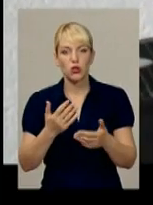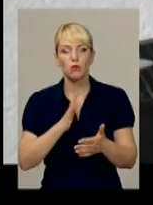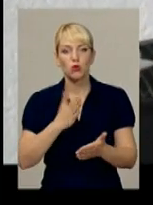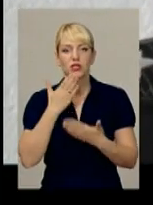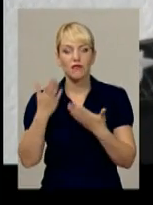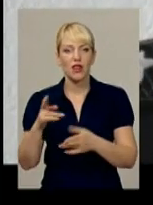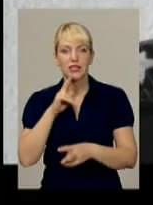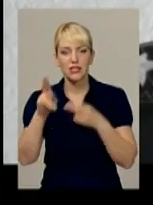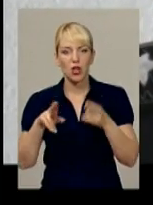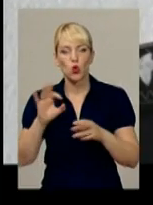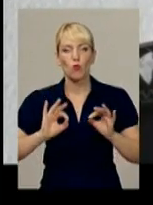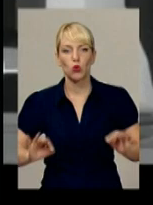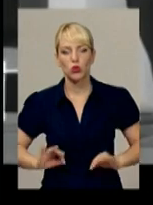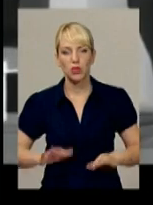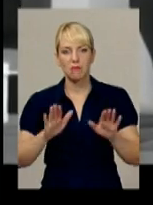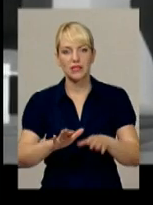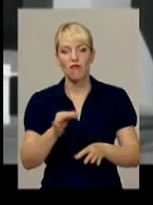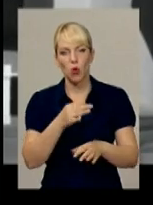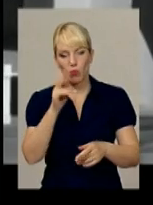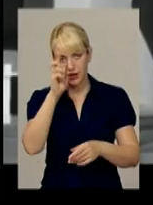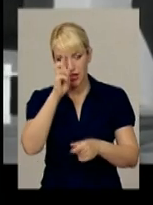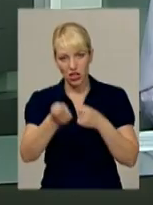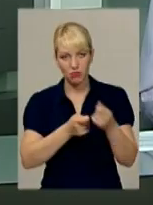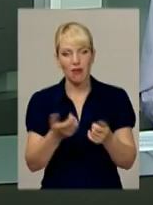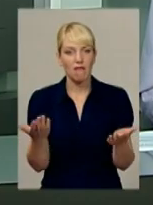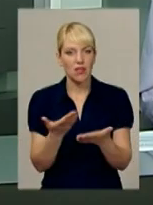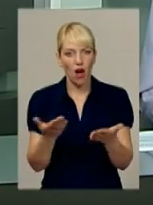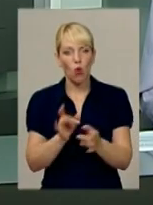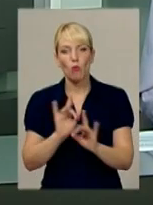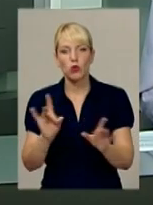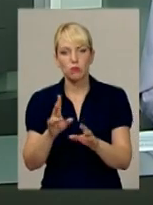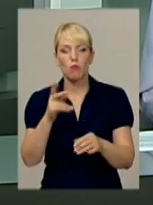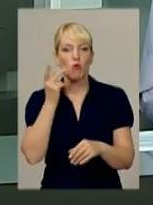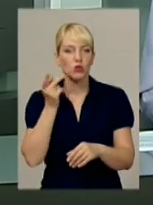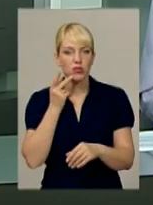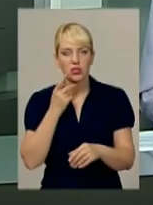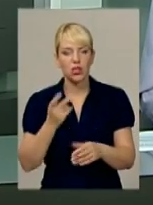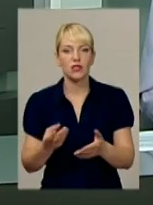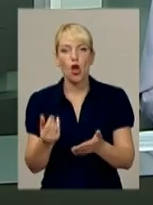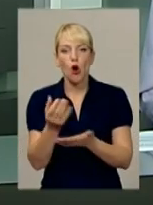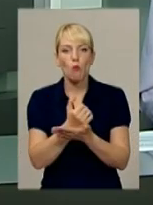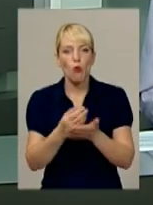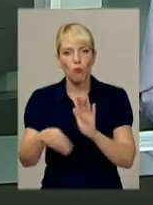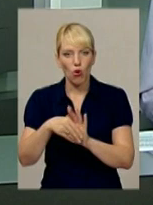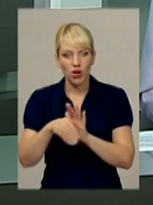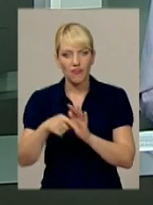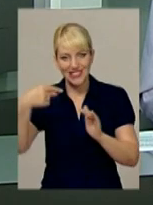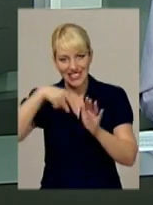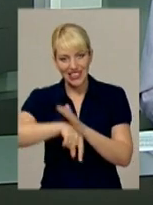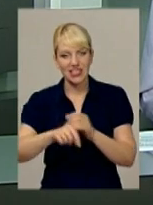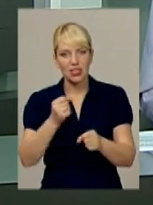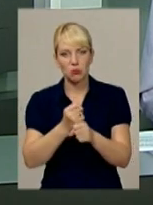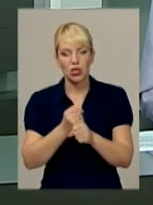скаргу до прокуратури та місцевої облдержадміністрації, в якому розповіли про постійні побори всередині структури, торгівлю